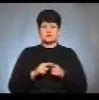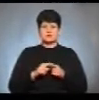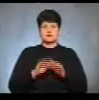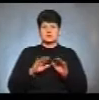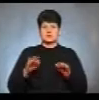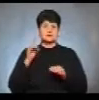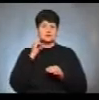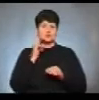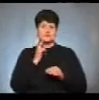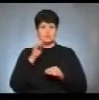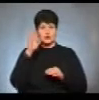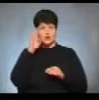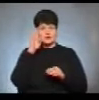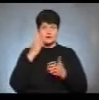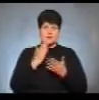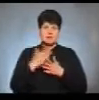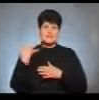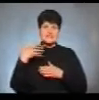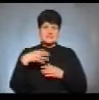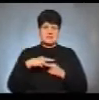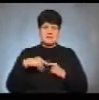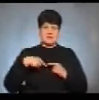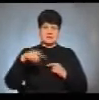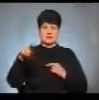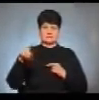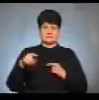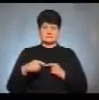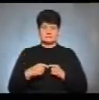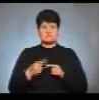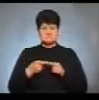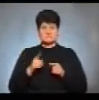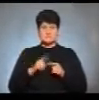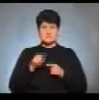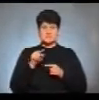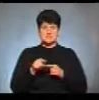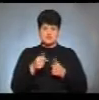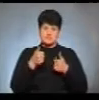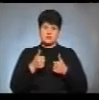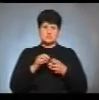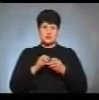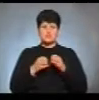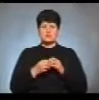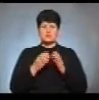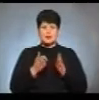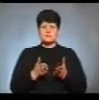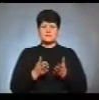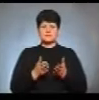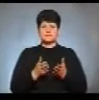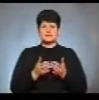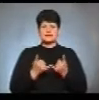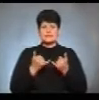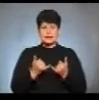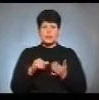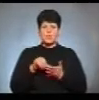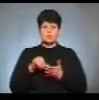дітки, які хлопчики мали 50 метрів по відстані. Це відносно хороший результат для